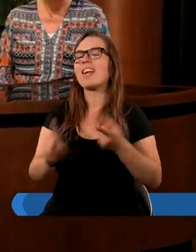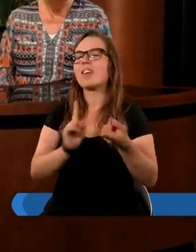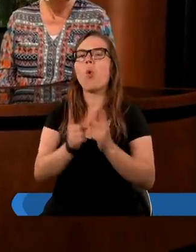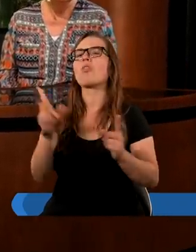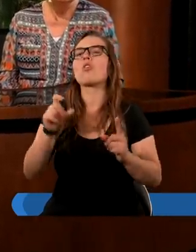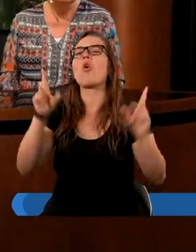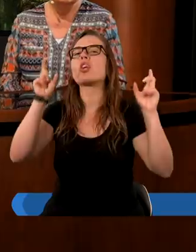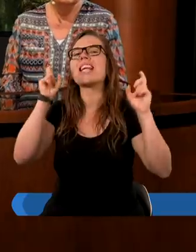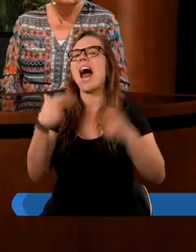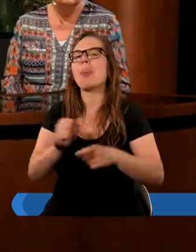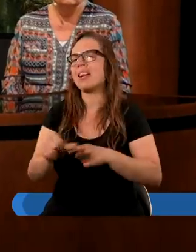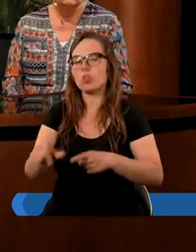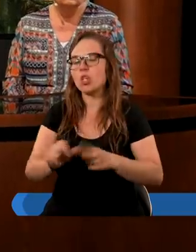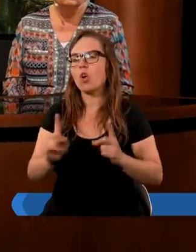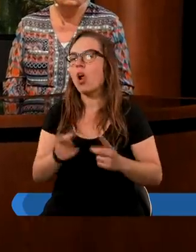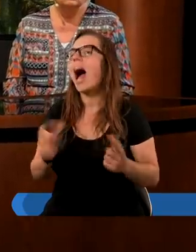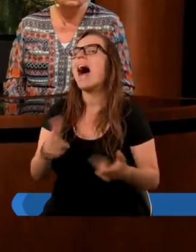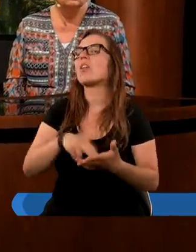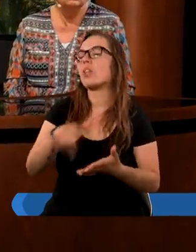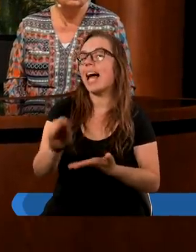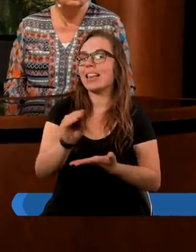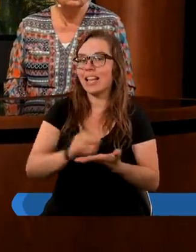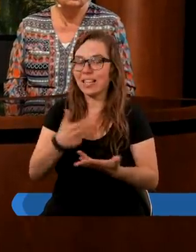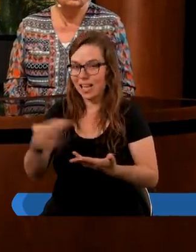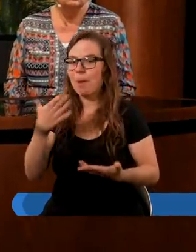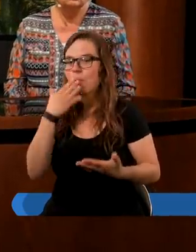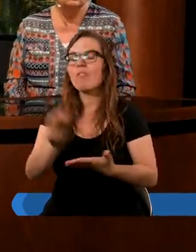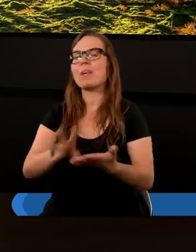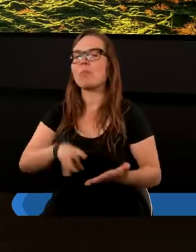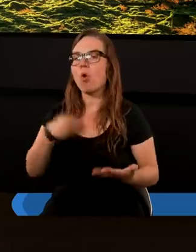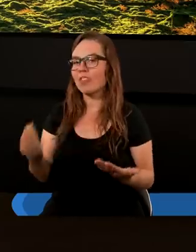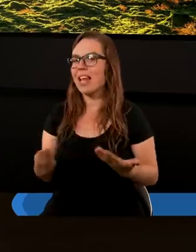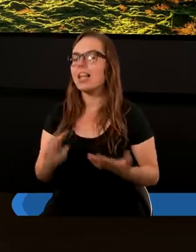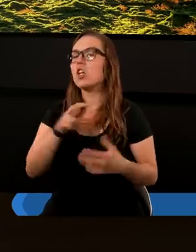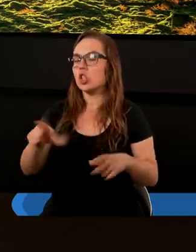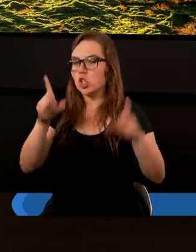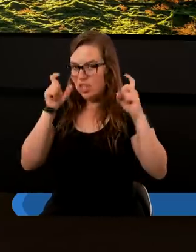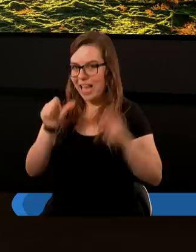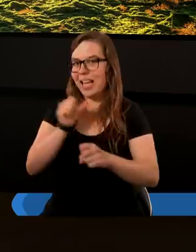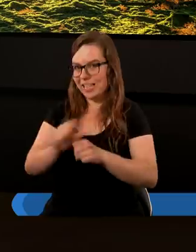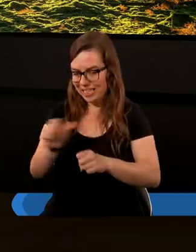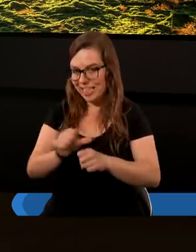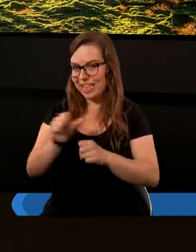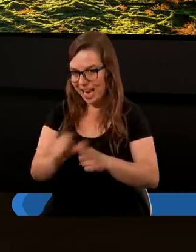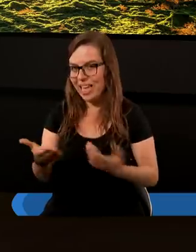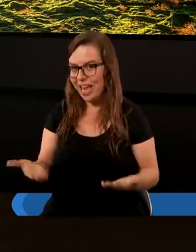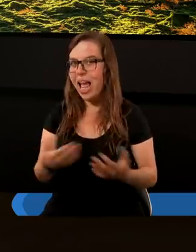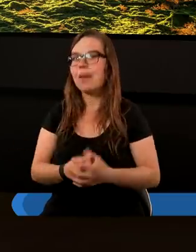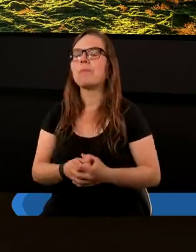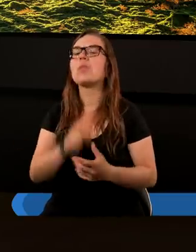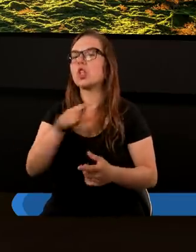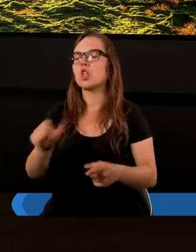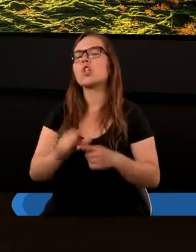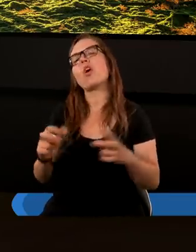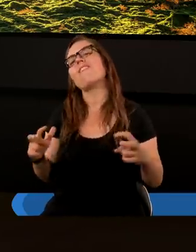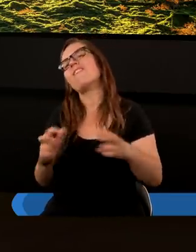oszustwo. A co na ten temat mówi Słowo Boże? Czy szatan istnieje? Czy